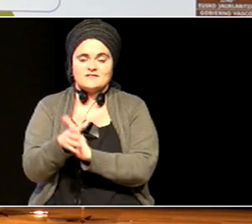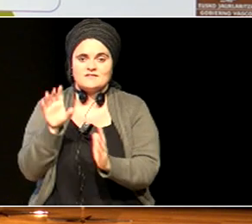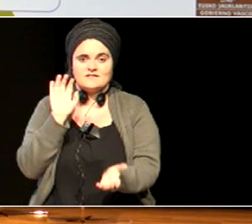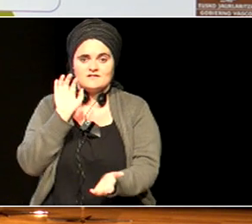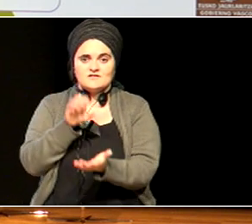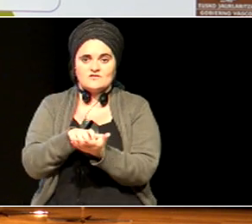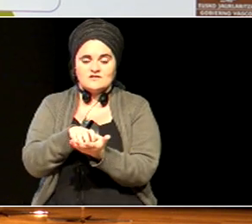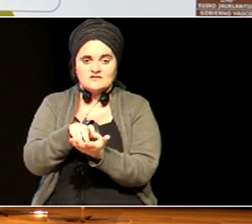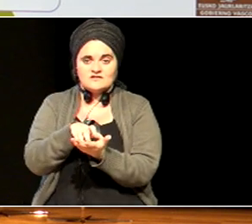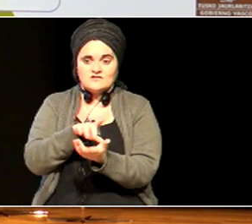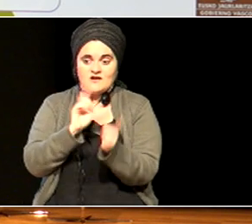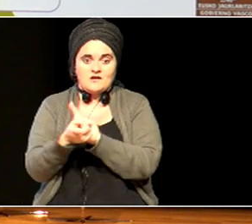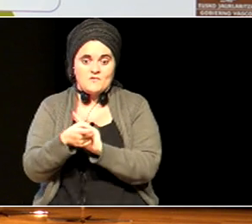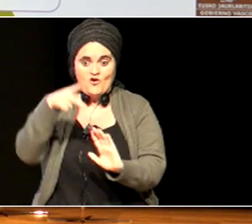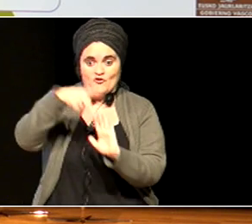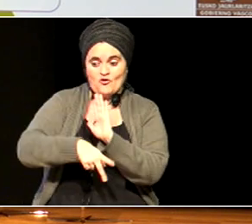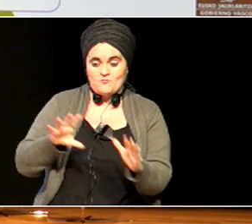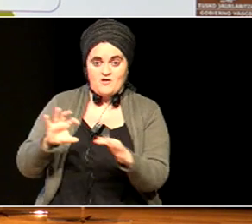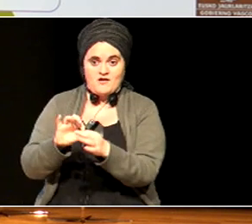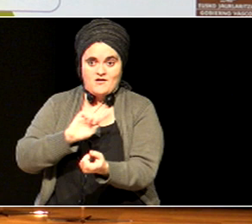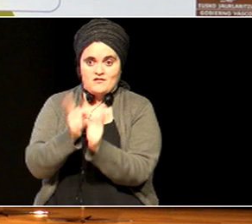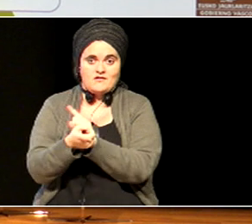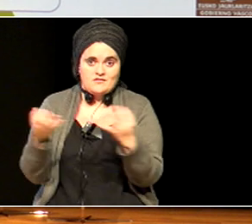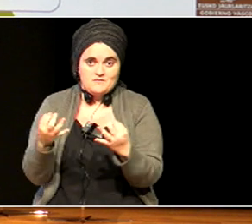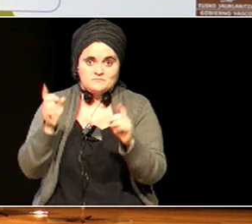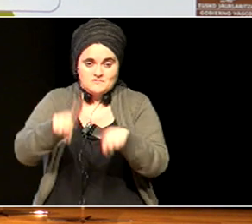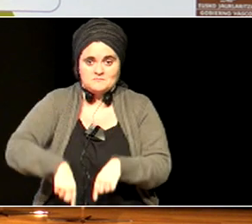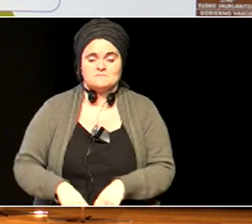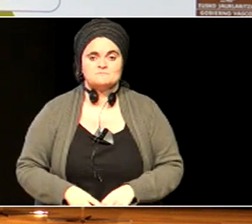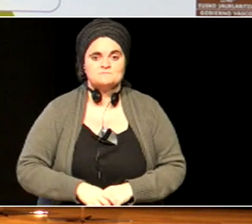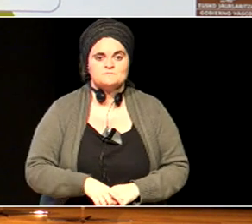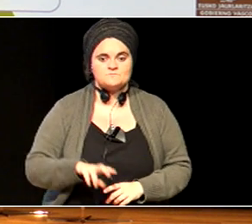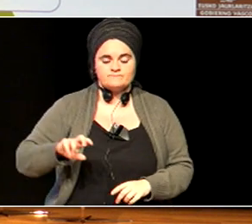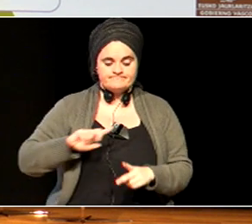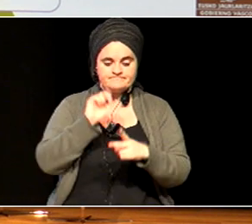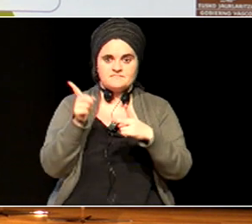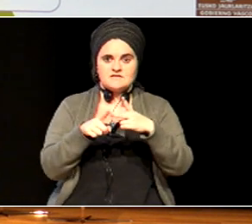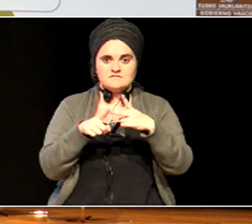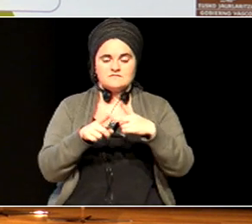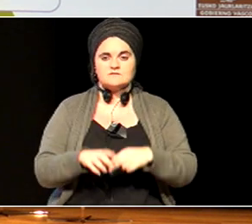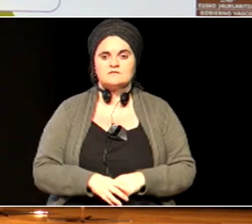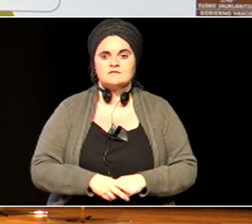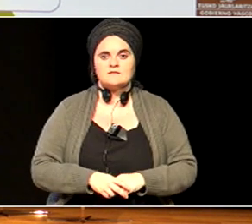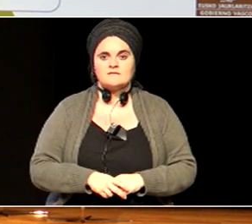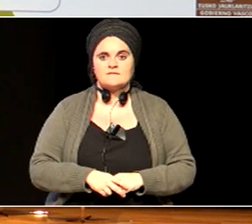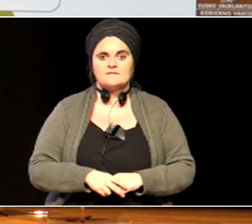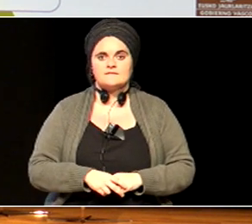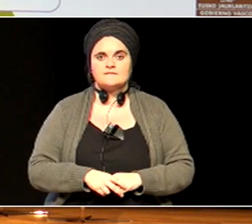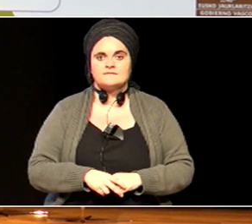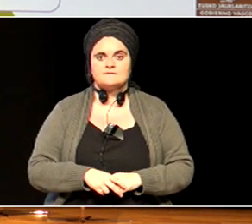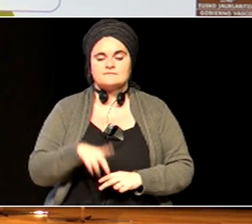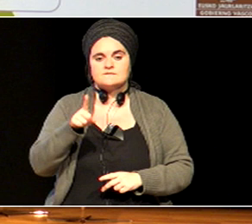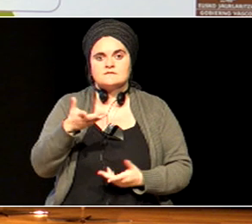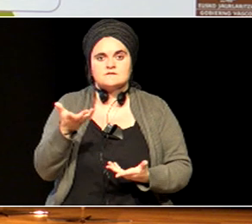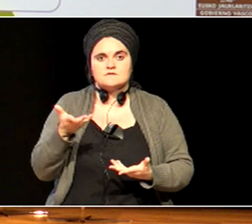araudi markoa ere aldatu beharra daukagu bigarrena laguntzen esleipena eta